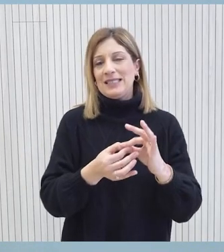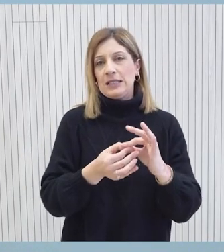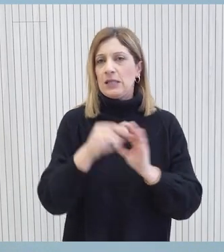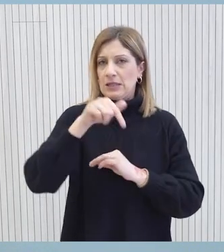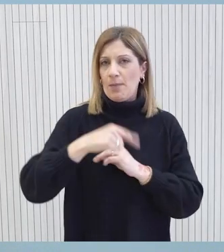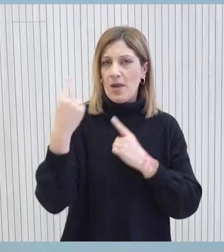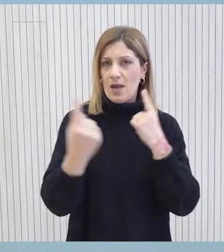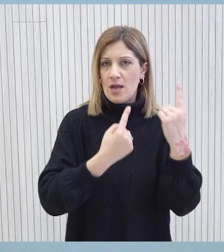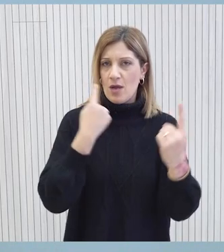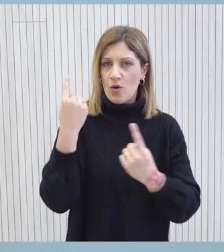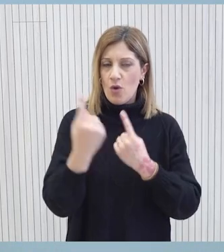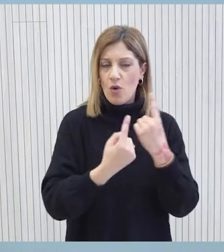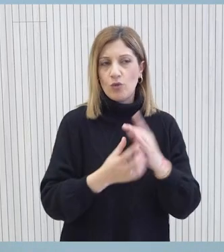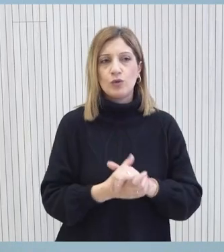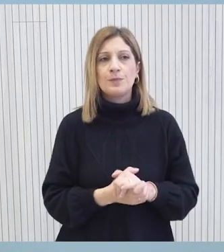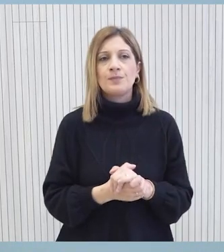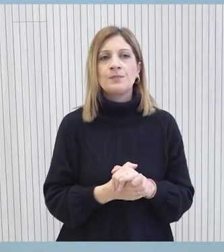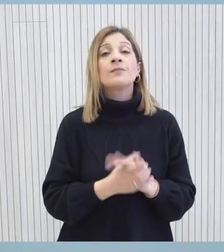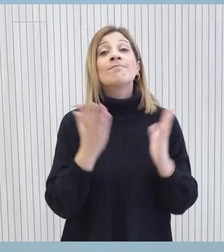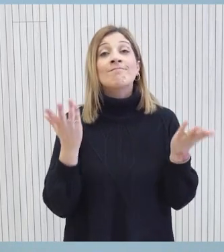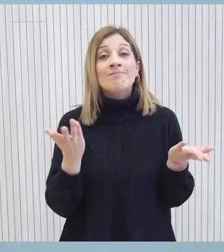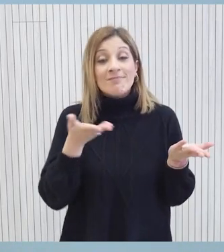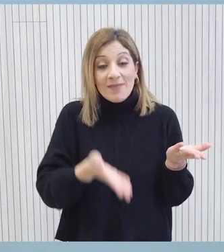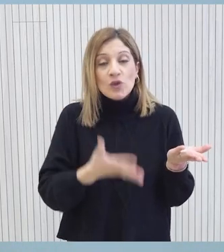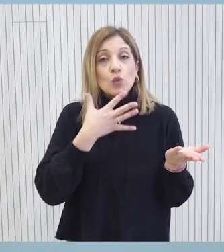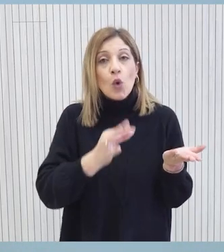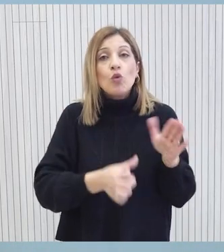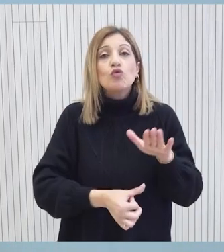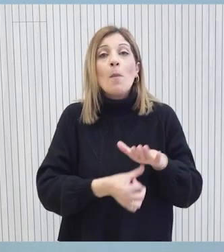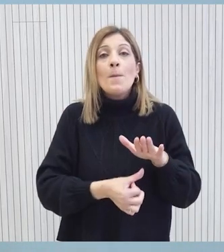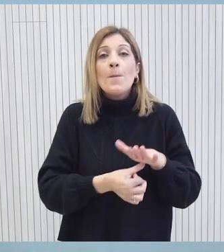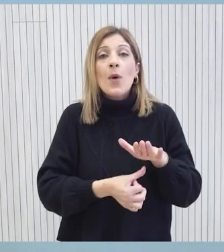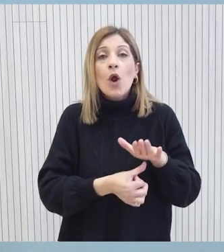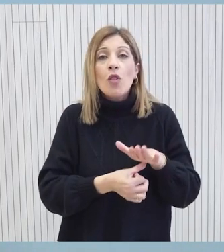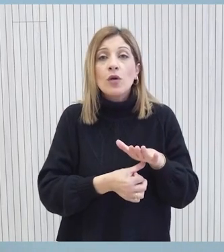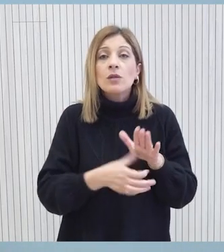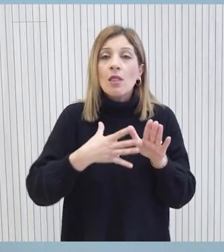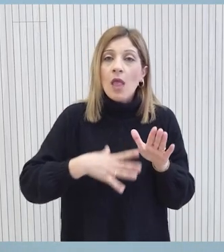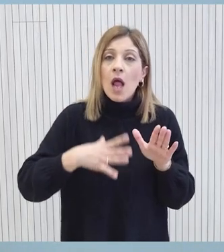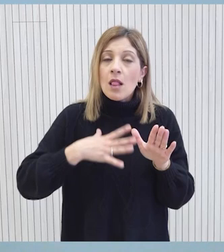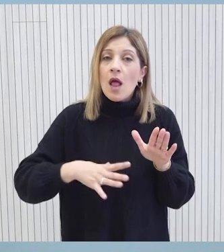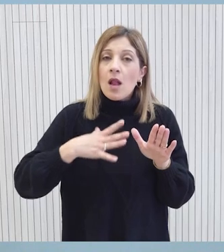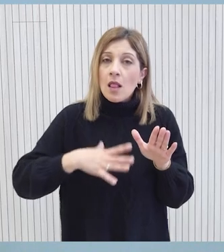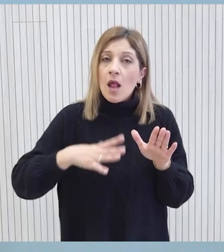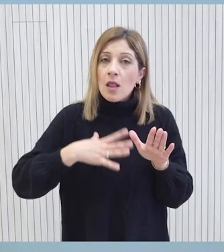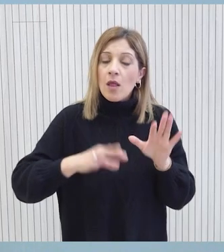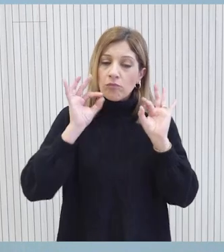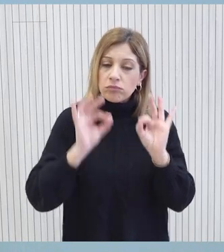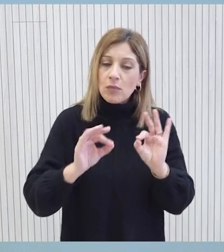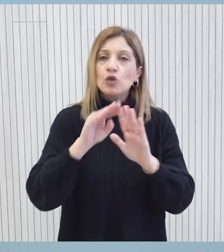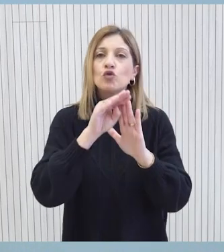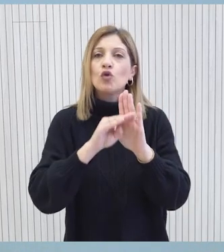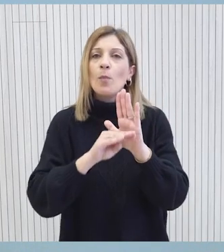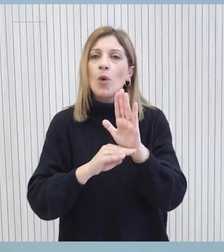την συνεργασία οικολόγους. Είναι άλλωστε και ένας από τους λόγους που ο πρόεδρος της Δημοκρατίας επέλεξε να θεσμοθετήσει τον ετήσιο